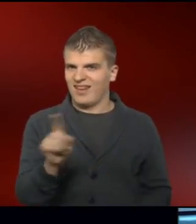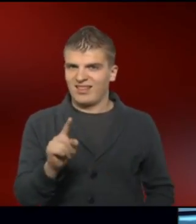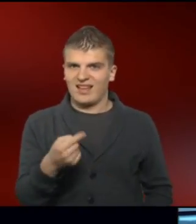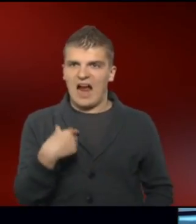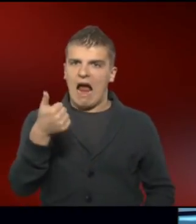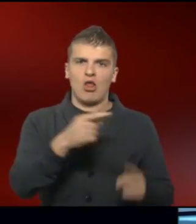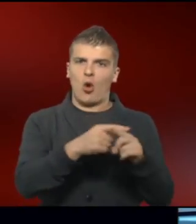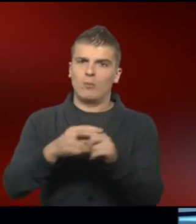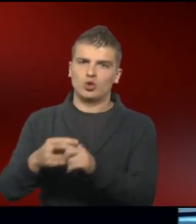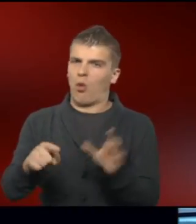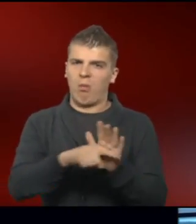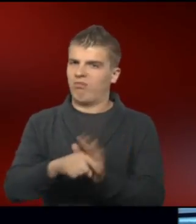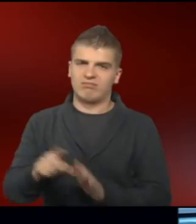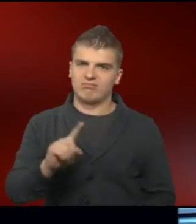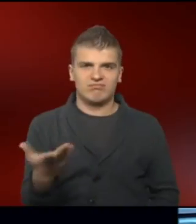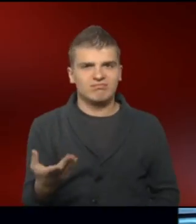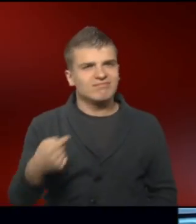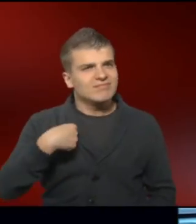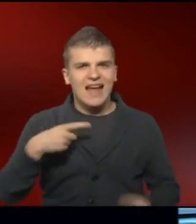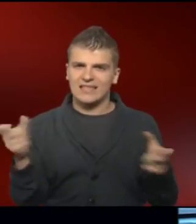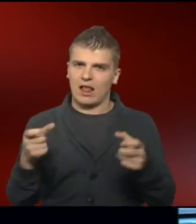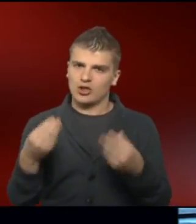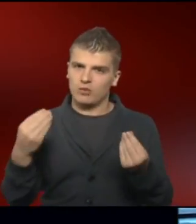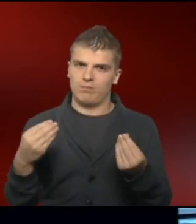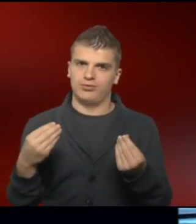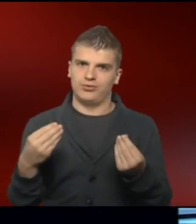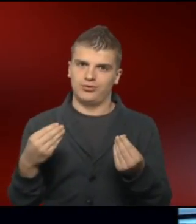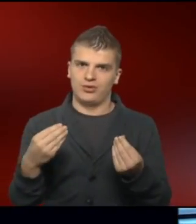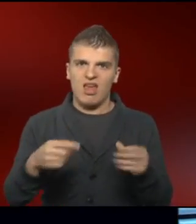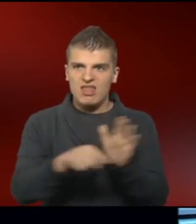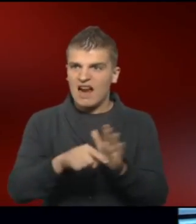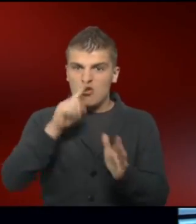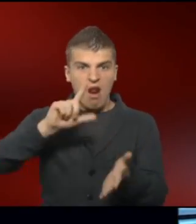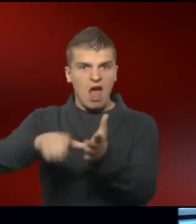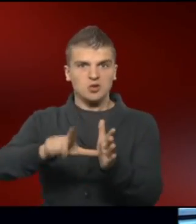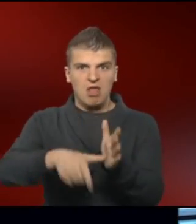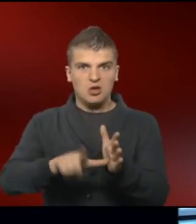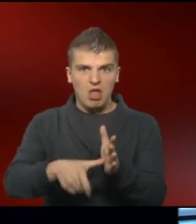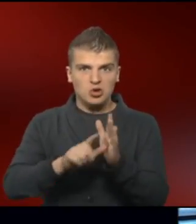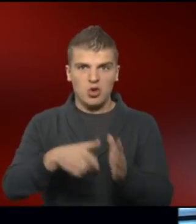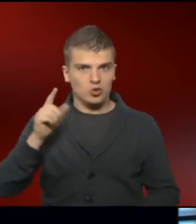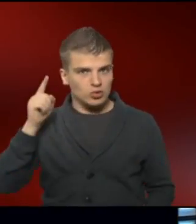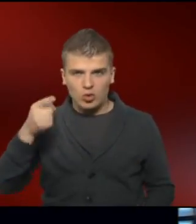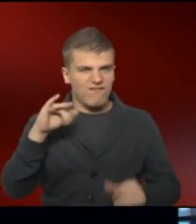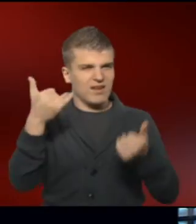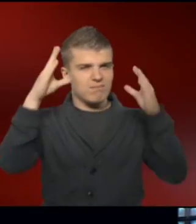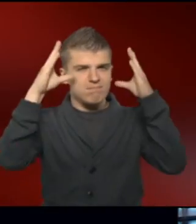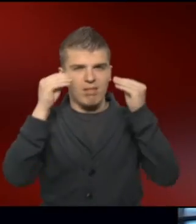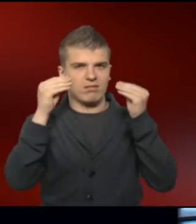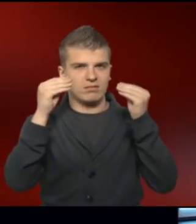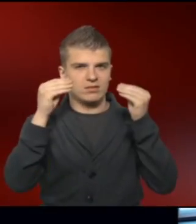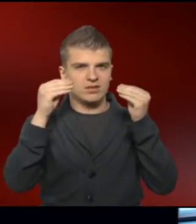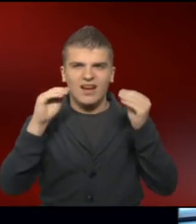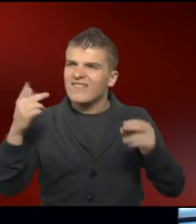Chromosom besteht, sondern in unserer Gesellschaft, die vor lauter Leistungsdenken so blind geworden ist, dass sie die